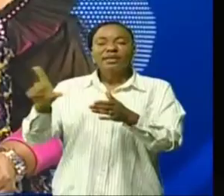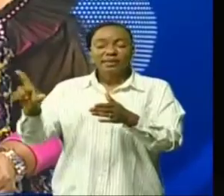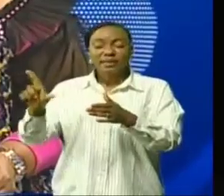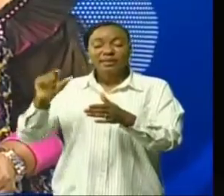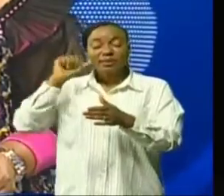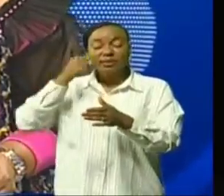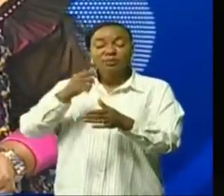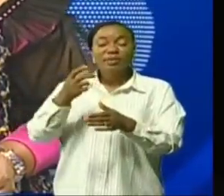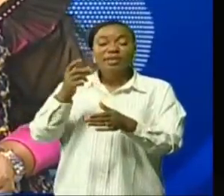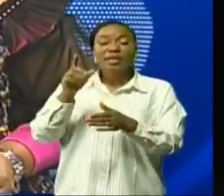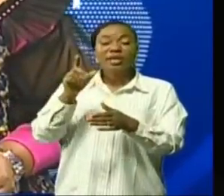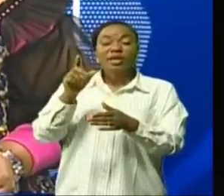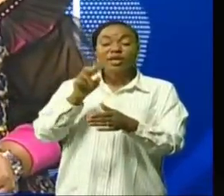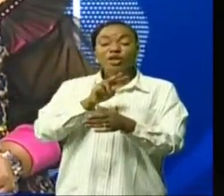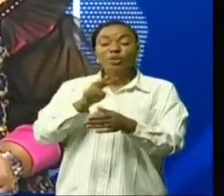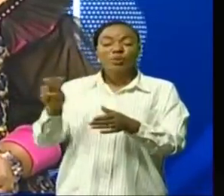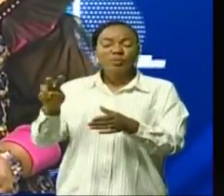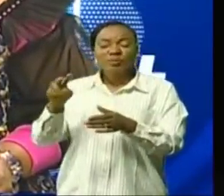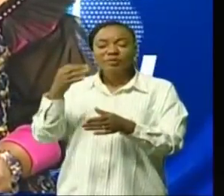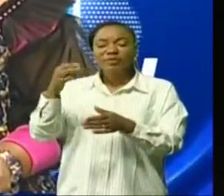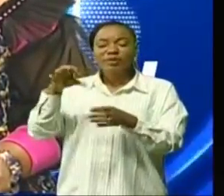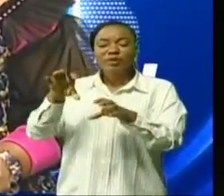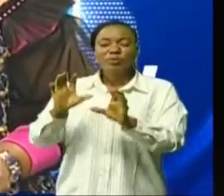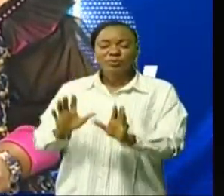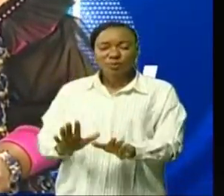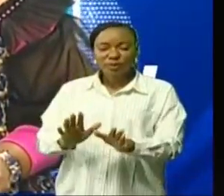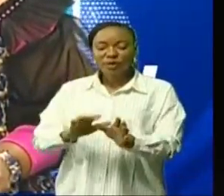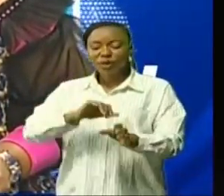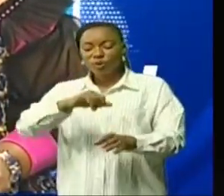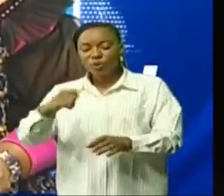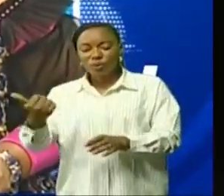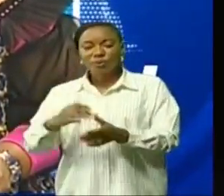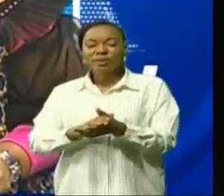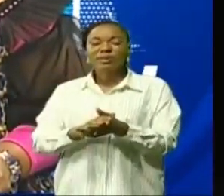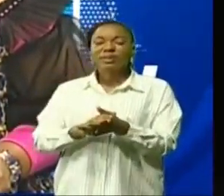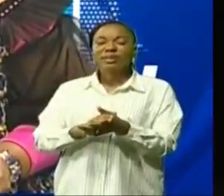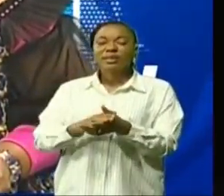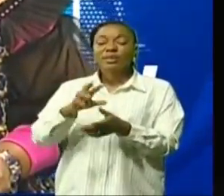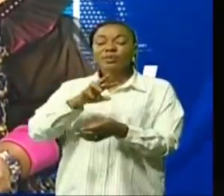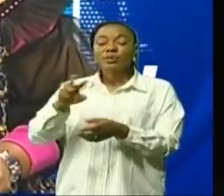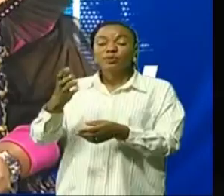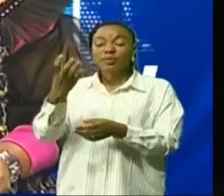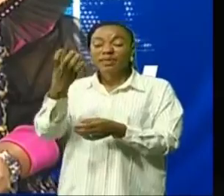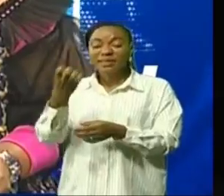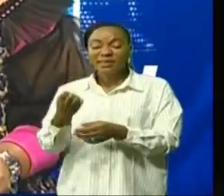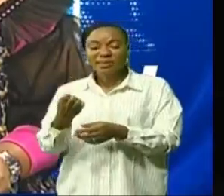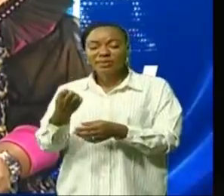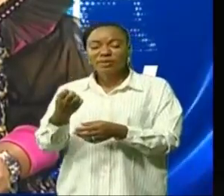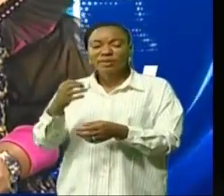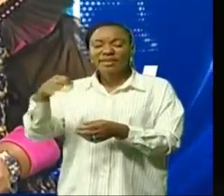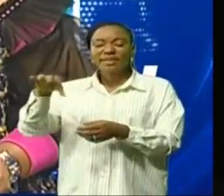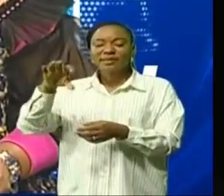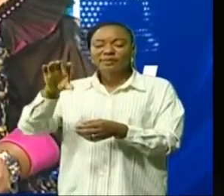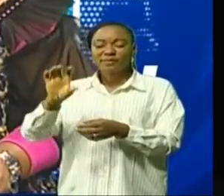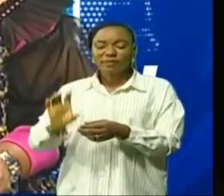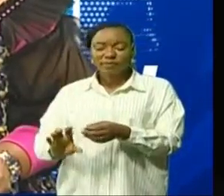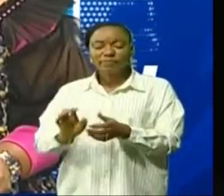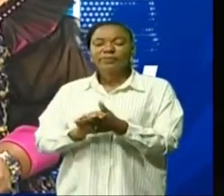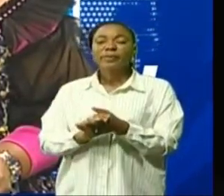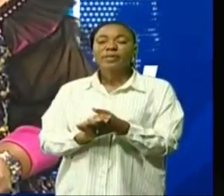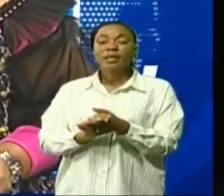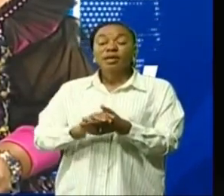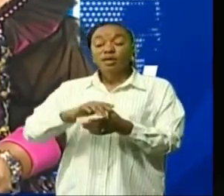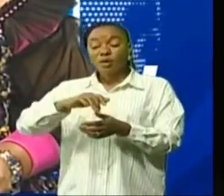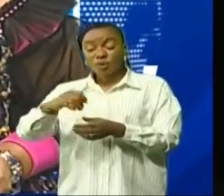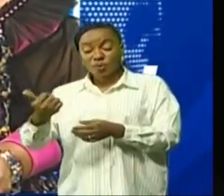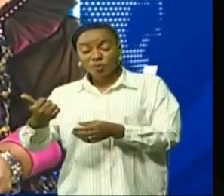à 2445 francs. Gazelle, 2485 francs le litre. Le pétrole, 2100 francs